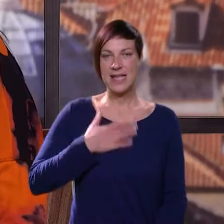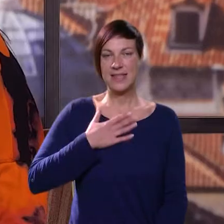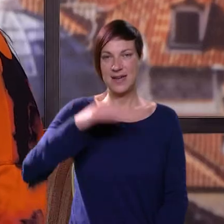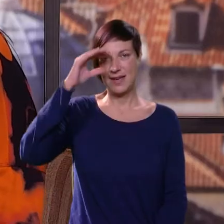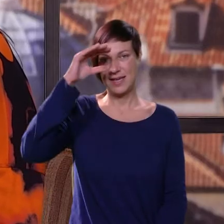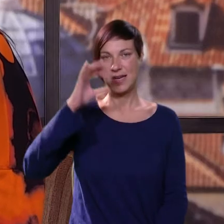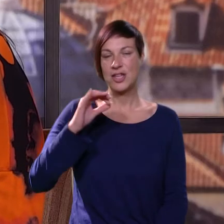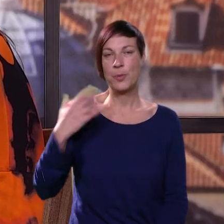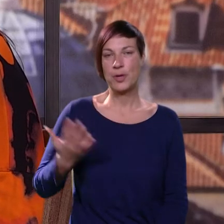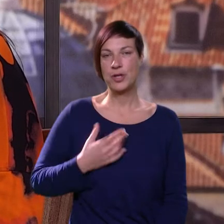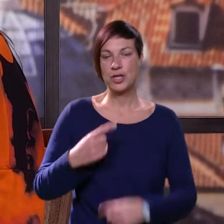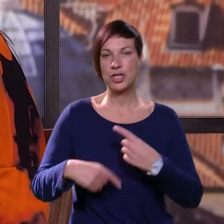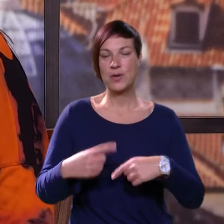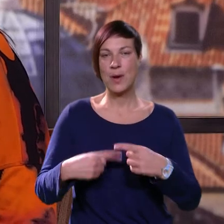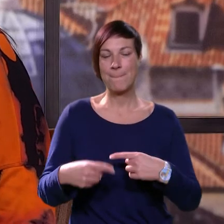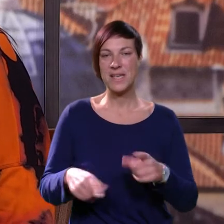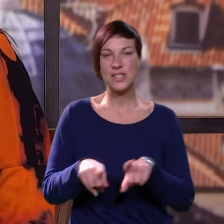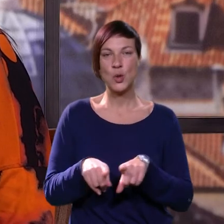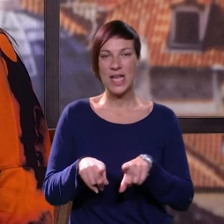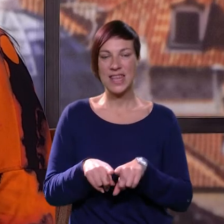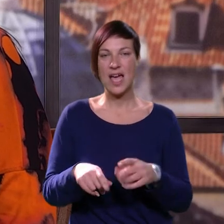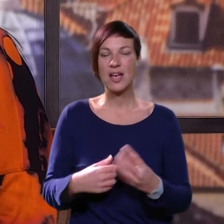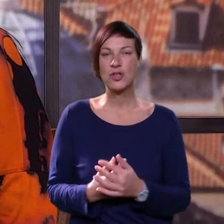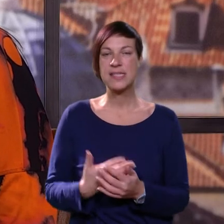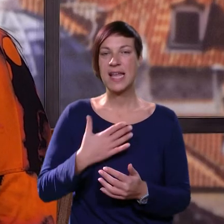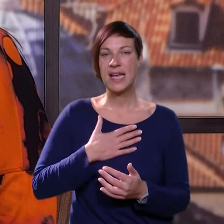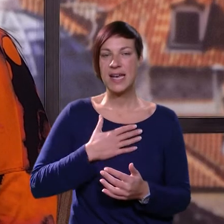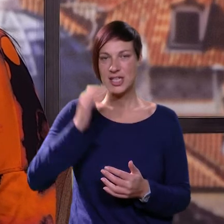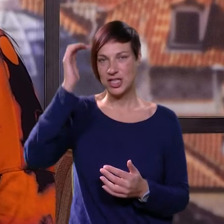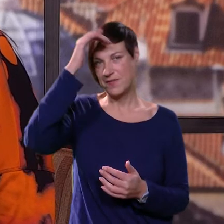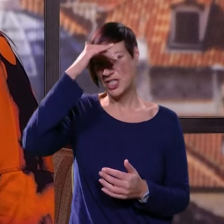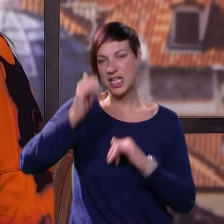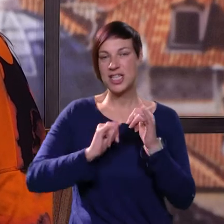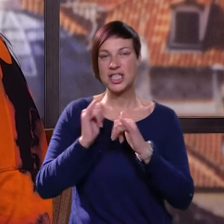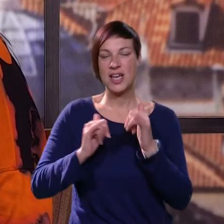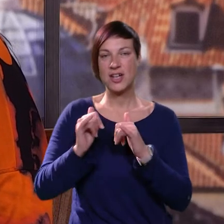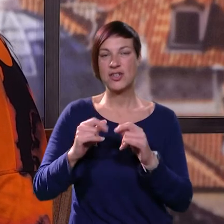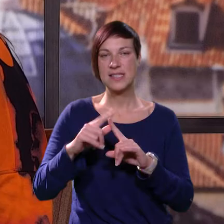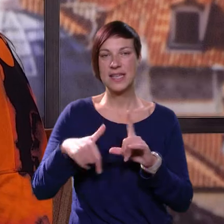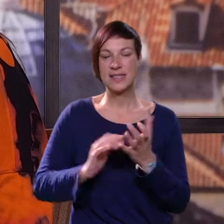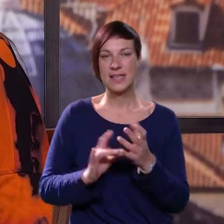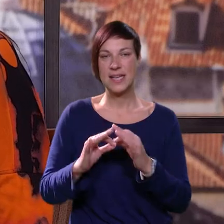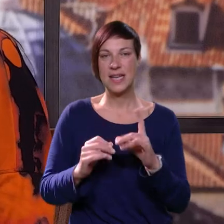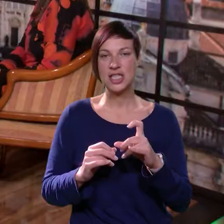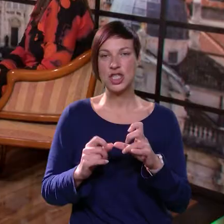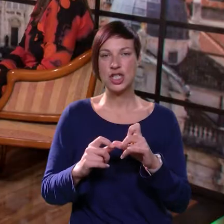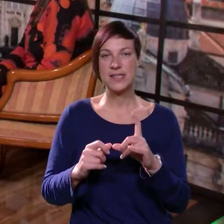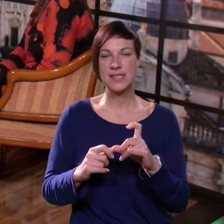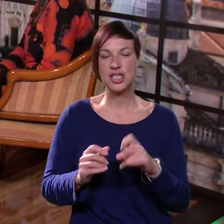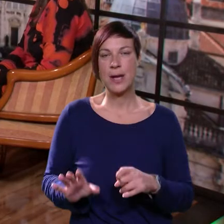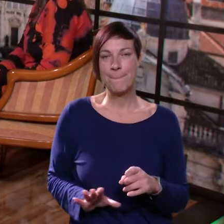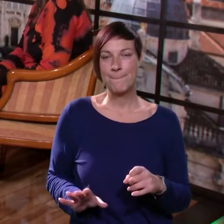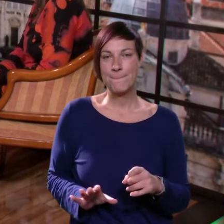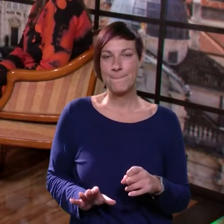Dragi gledatelji, dobrodošli u emisiju Jednakost. Naša večerašnja goša je Tijana Čosić.